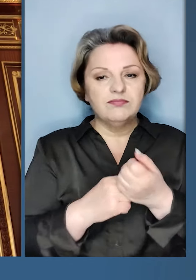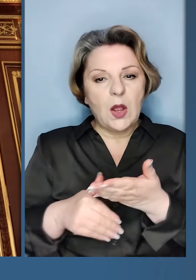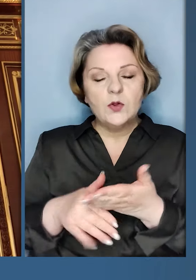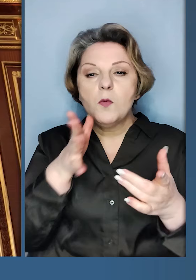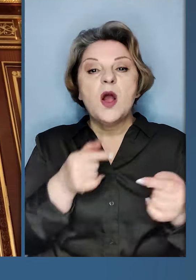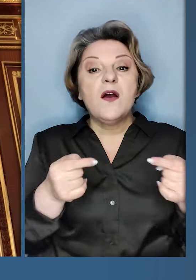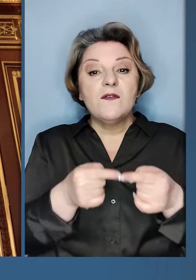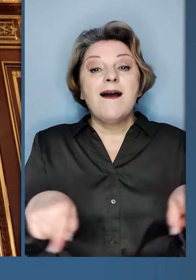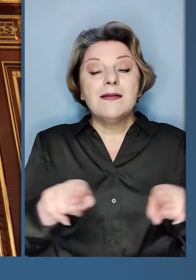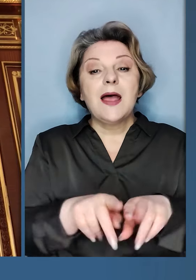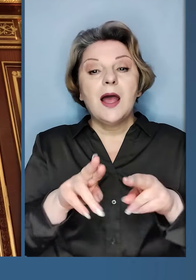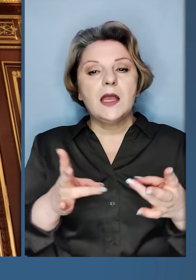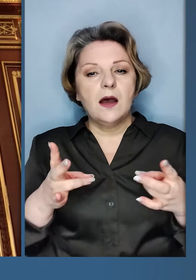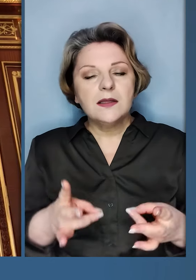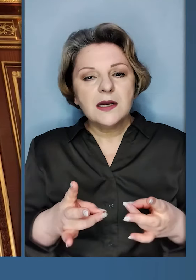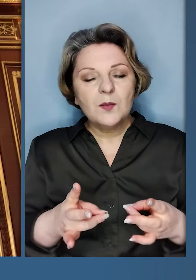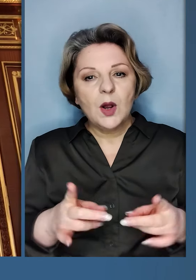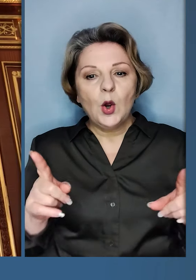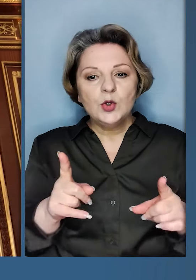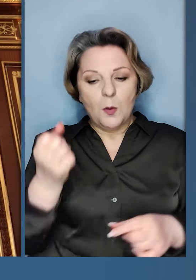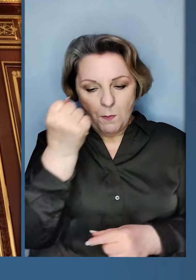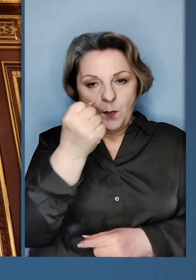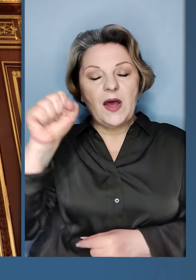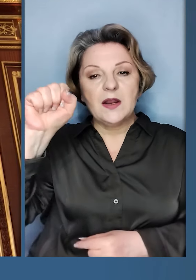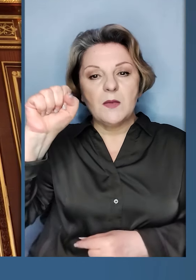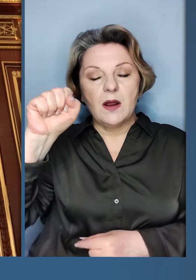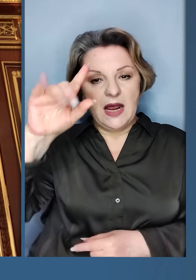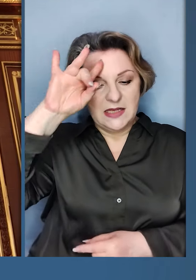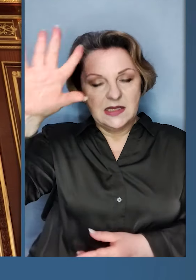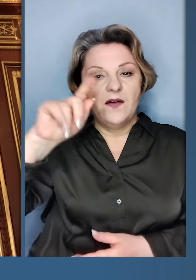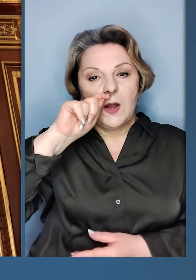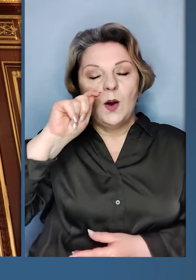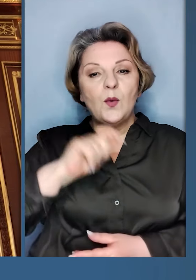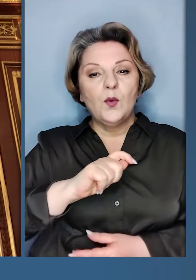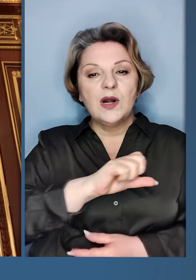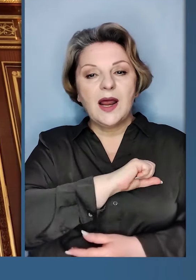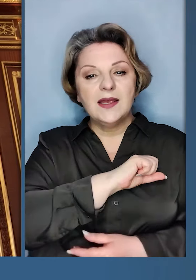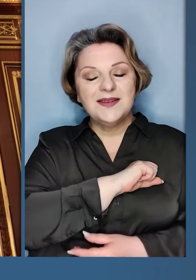допомагає вчасно. І саме так, як треба, щоб перемагати. Слава Україні!